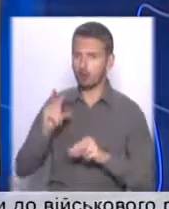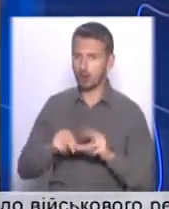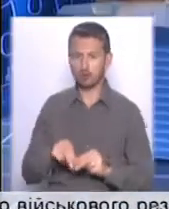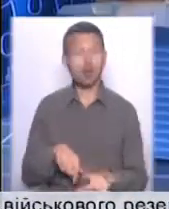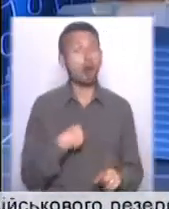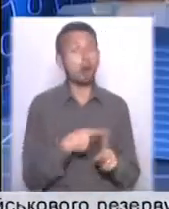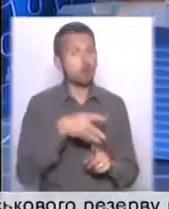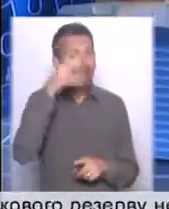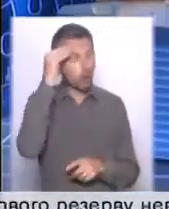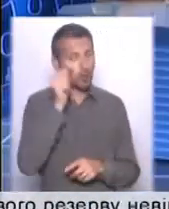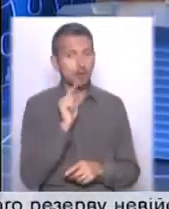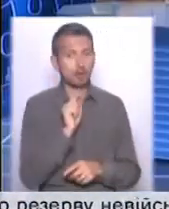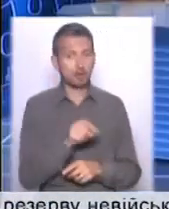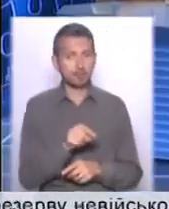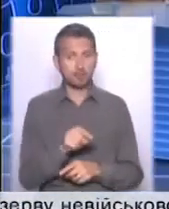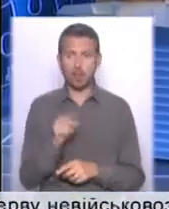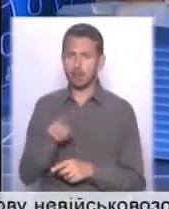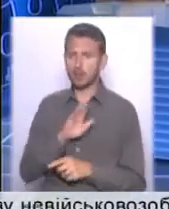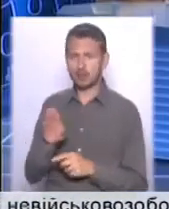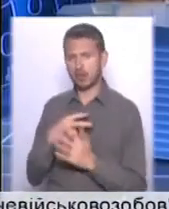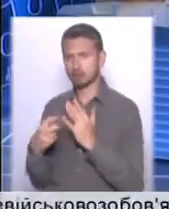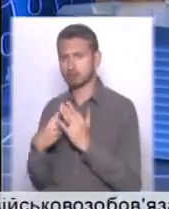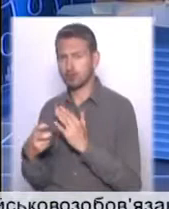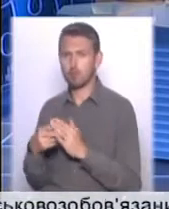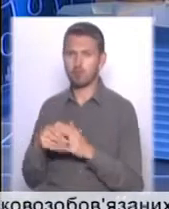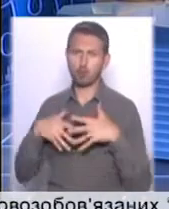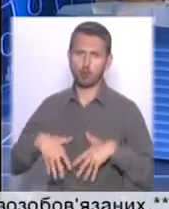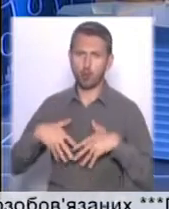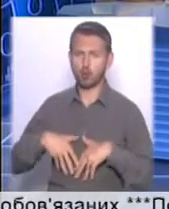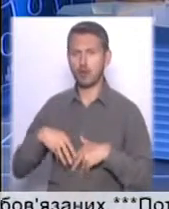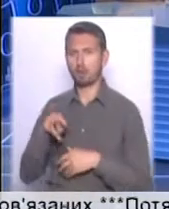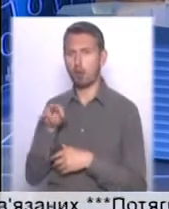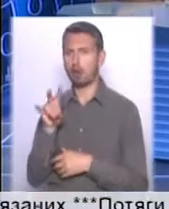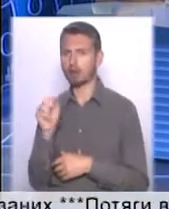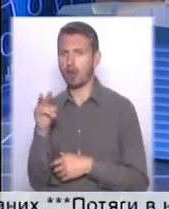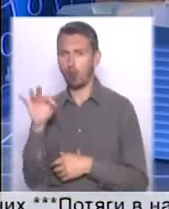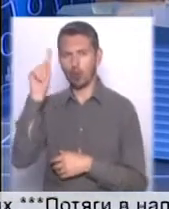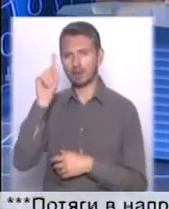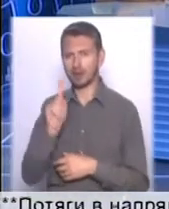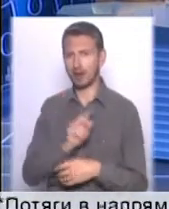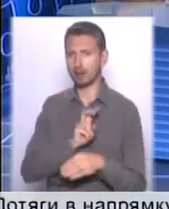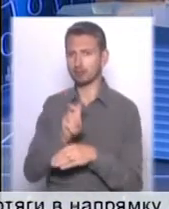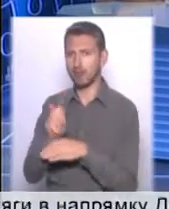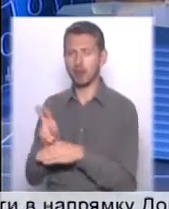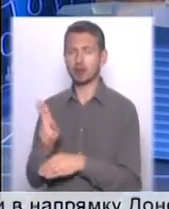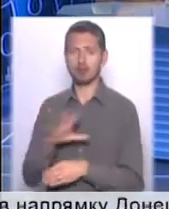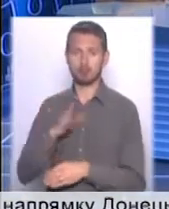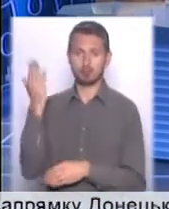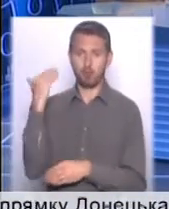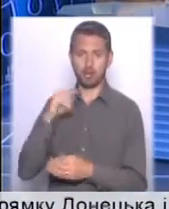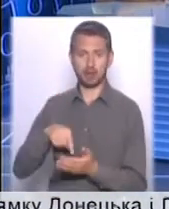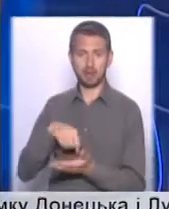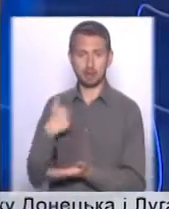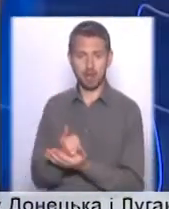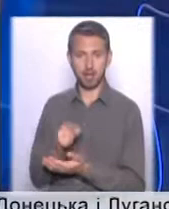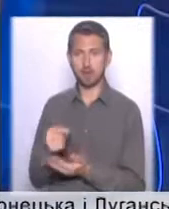врахуєте, що... Він не шугається і не бігає там по Грузіям, по Монако чи по Ізраїлям, як тут було згадано попереднього мера. Він зараз, наскільки